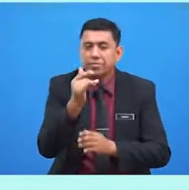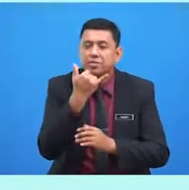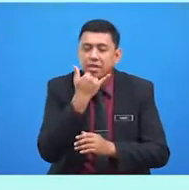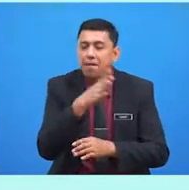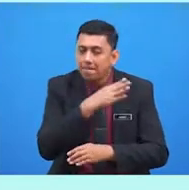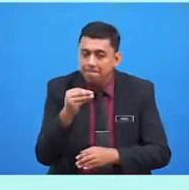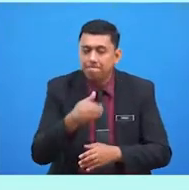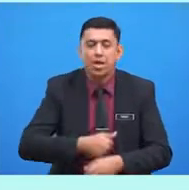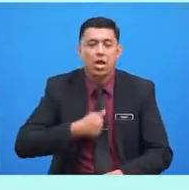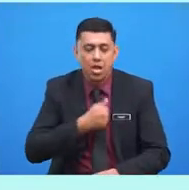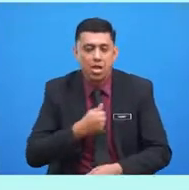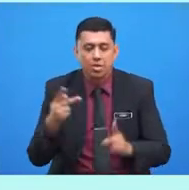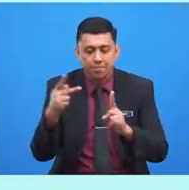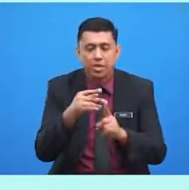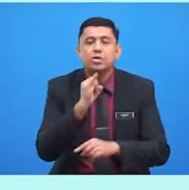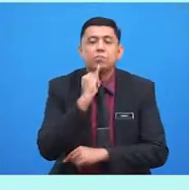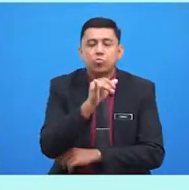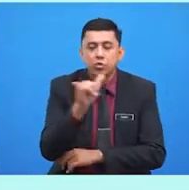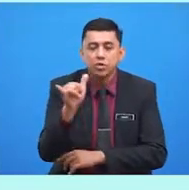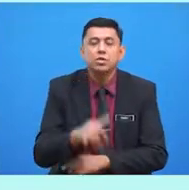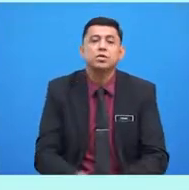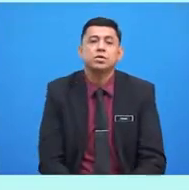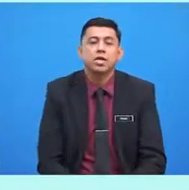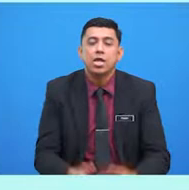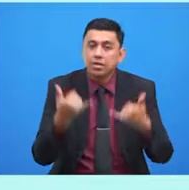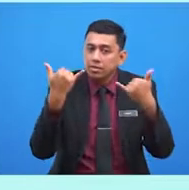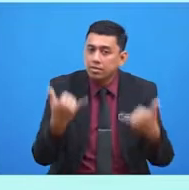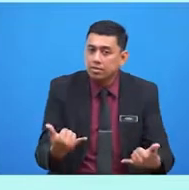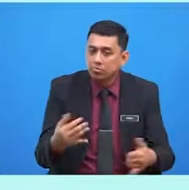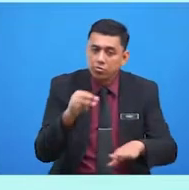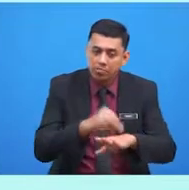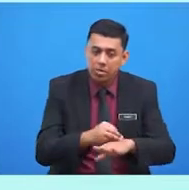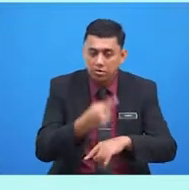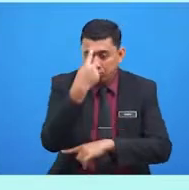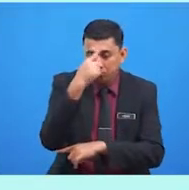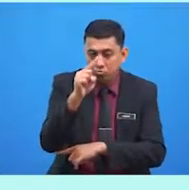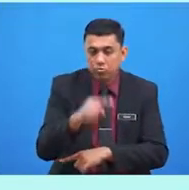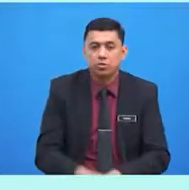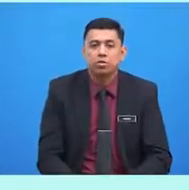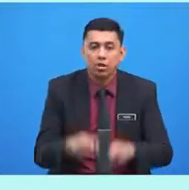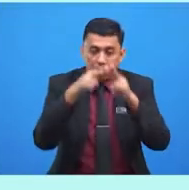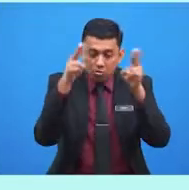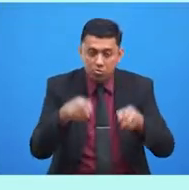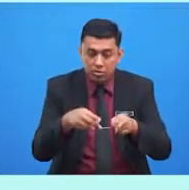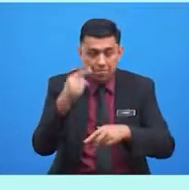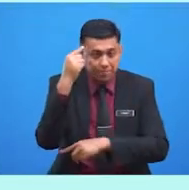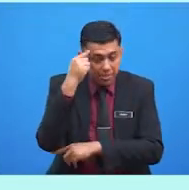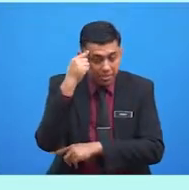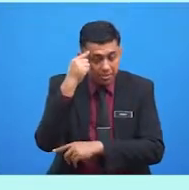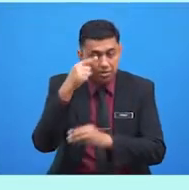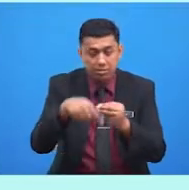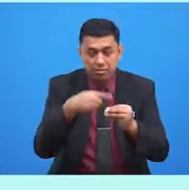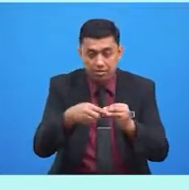mahaf kepada ibunya. Baik, sekarang masa untuk uji minda tentang